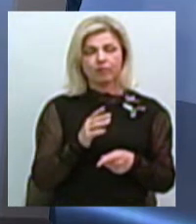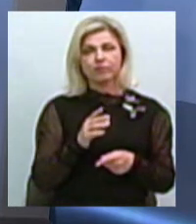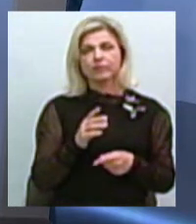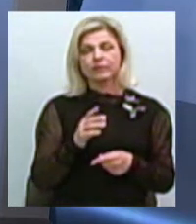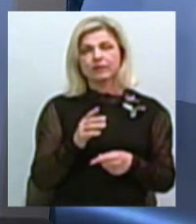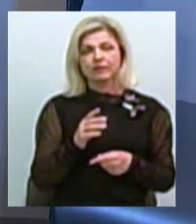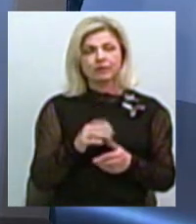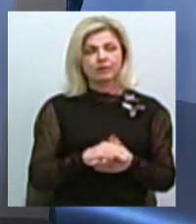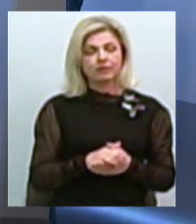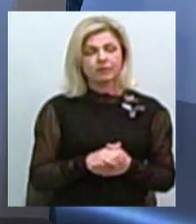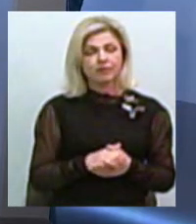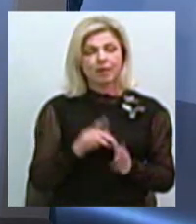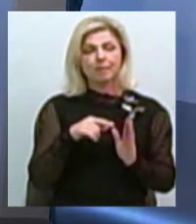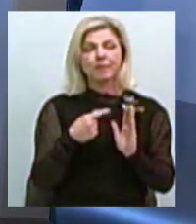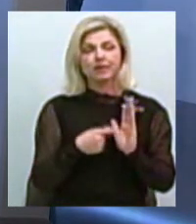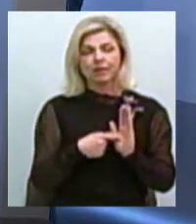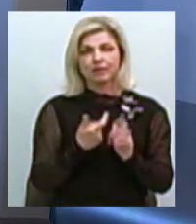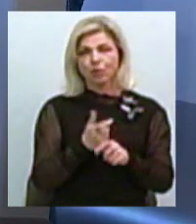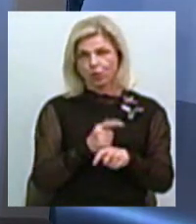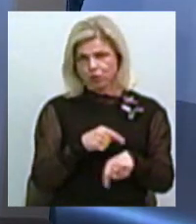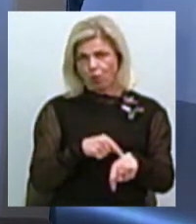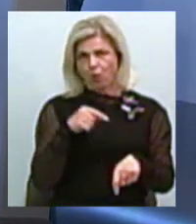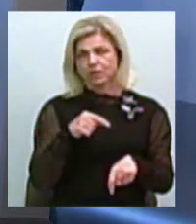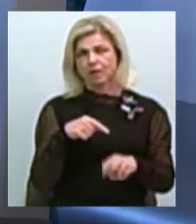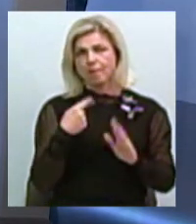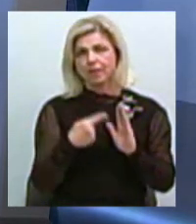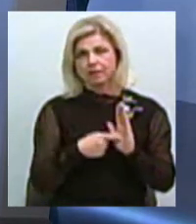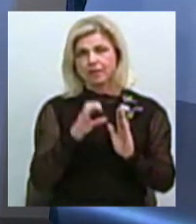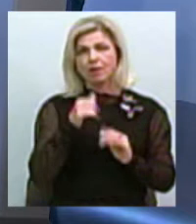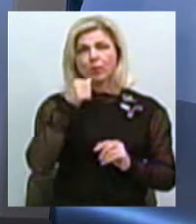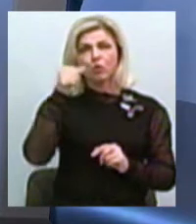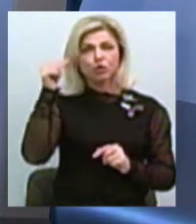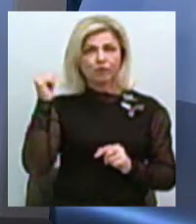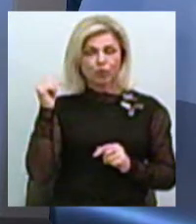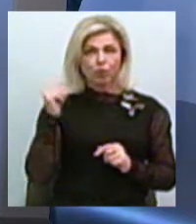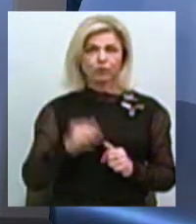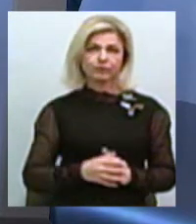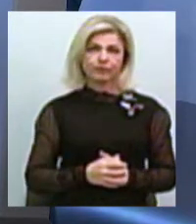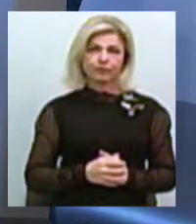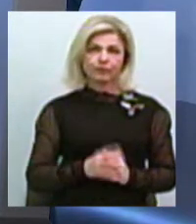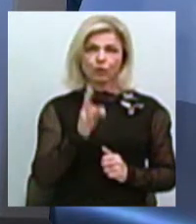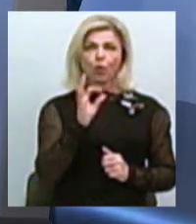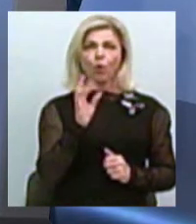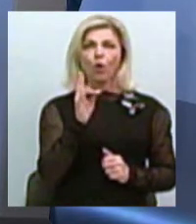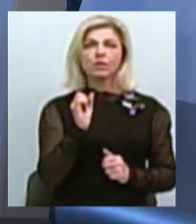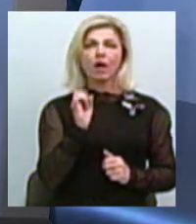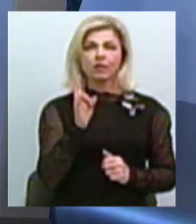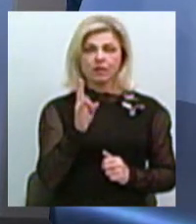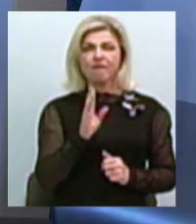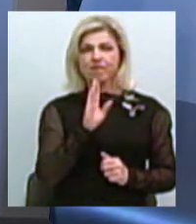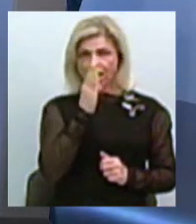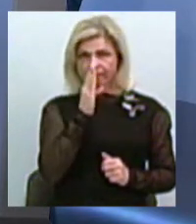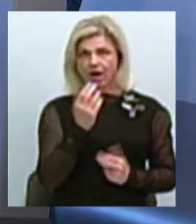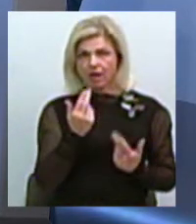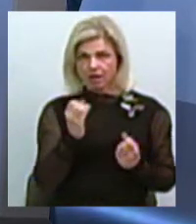Ну, це питання дуже гостро постало з прошлого року. Конан Варвар, який ми